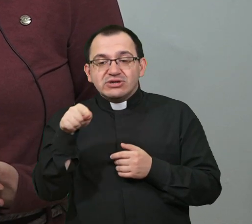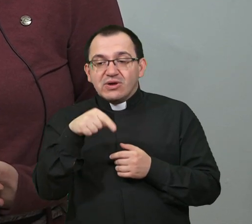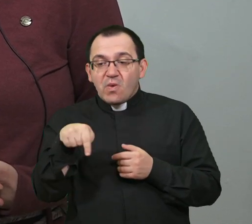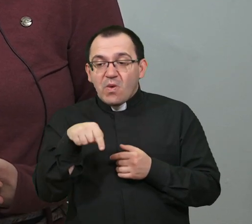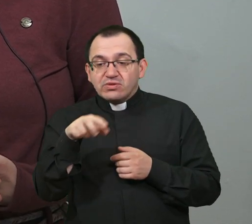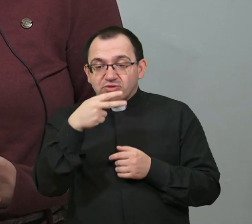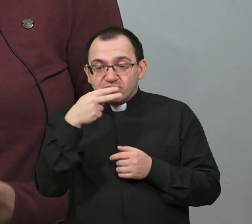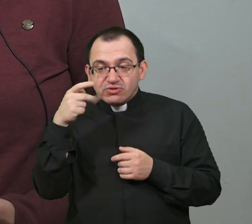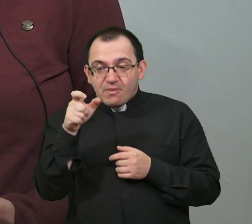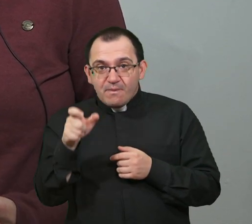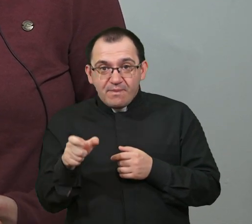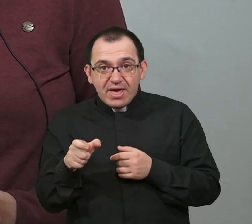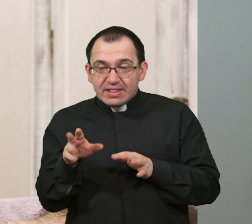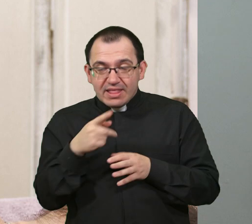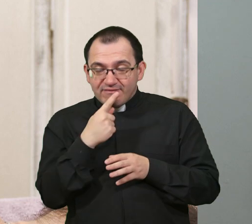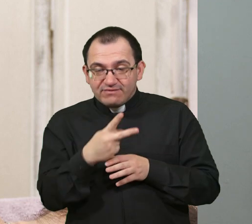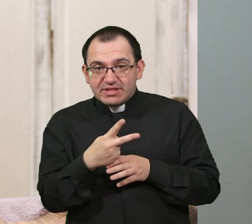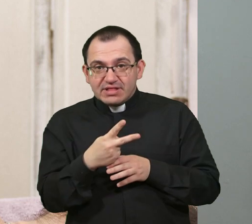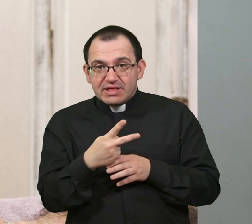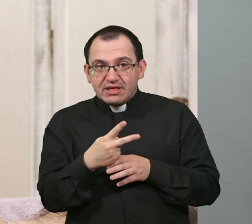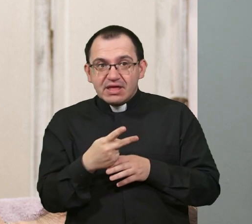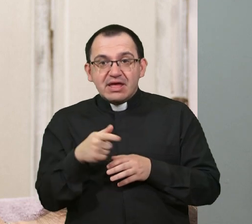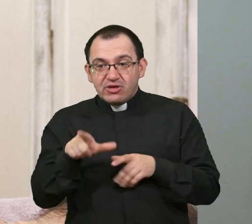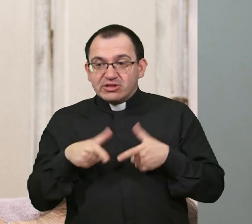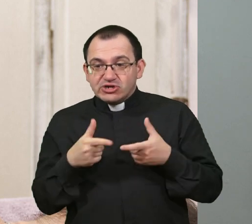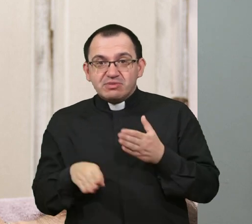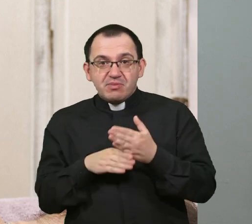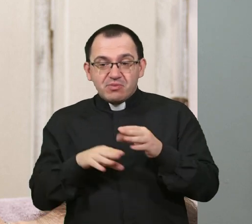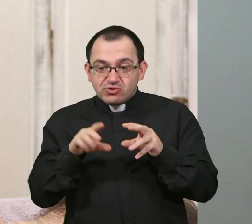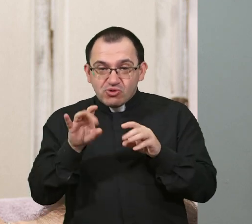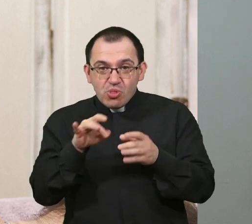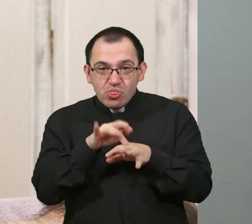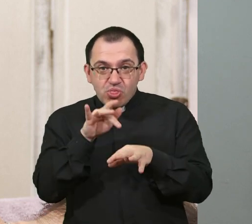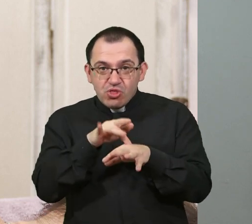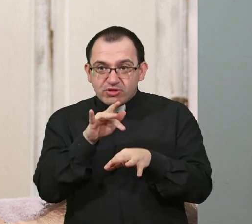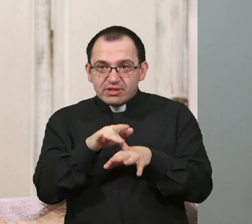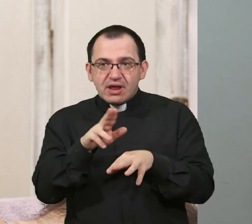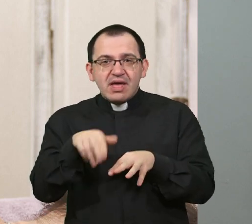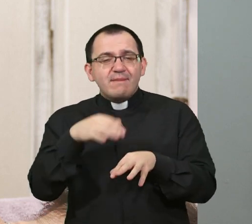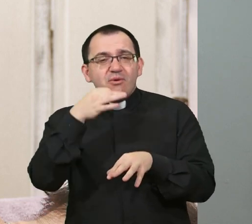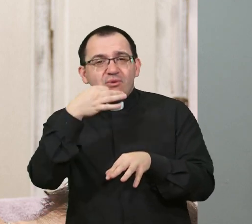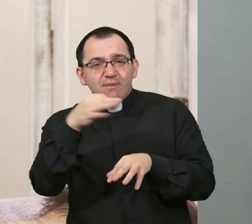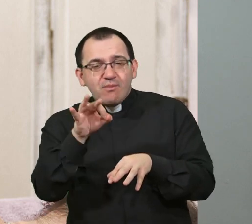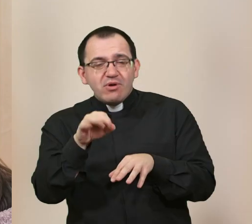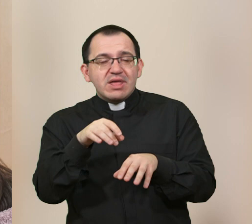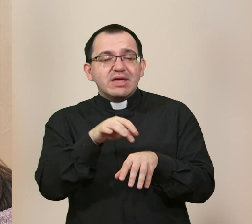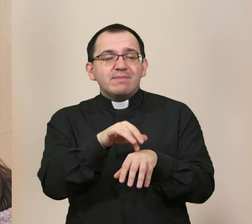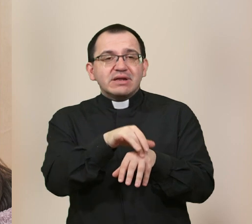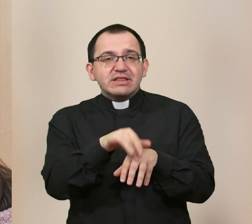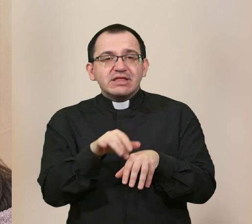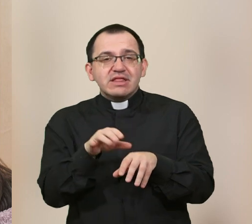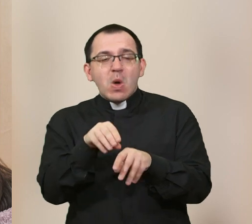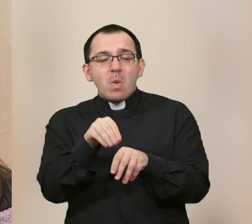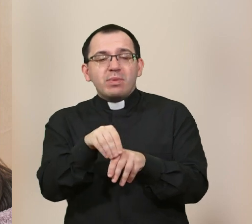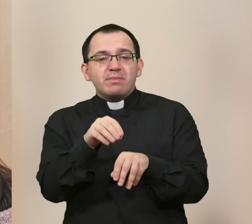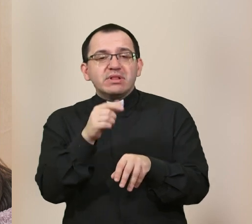osobe koje su izgubile vid, žive prema dodiru. Znači, oni u svom radu mogu možda bolje i preciznije opipati svaku